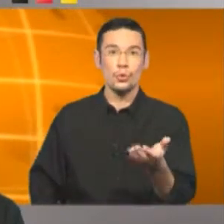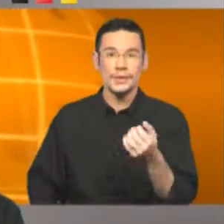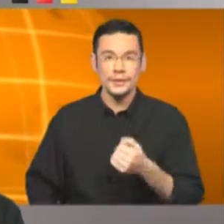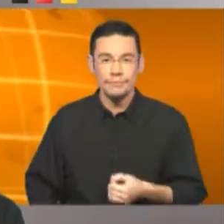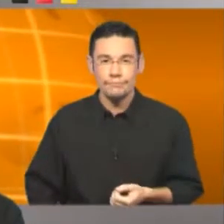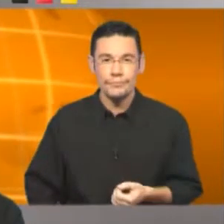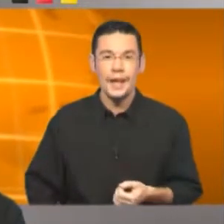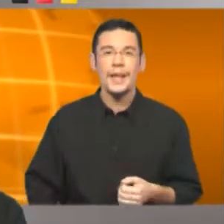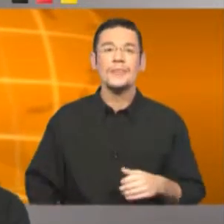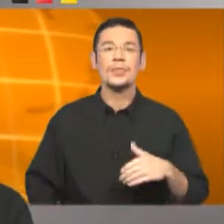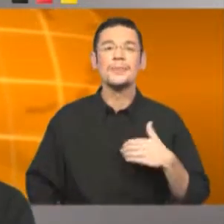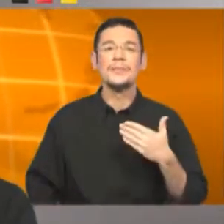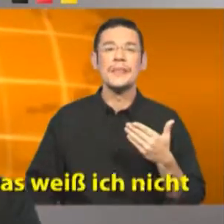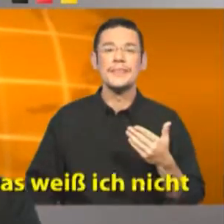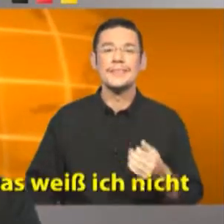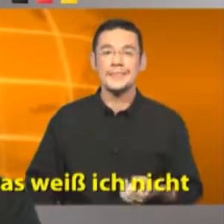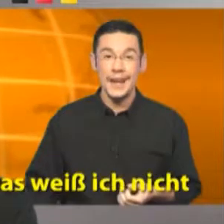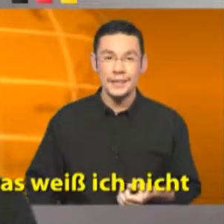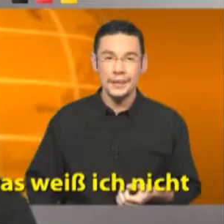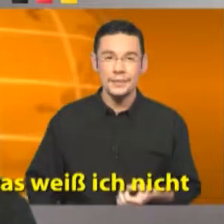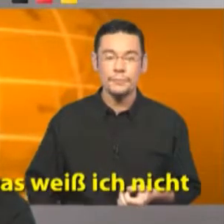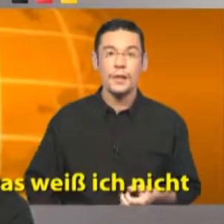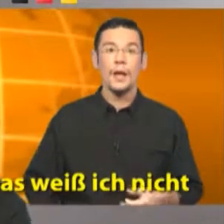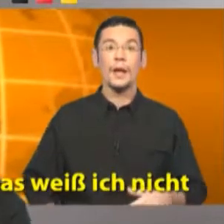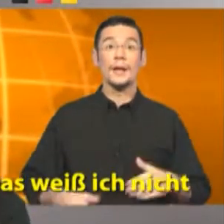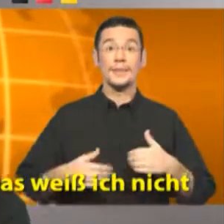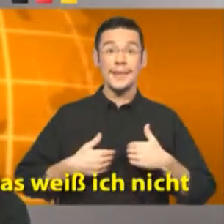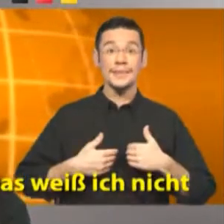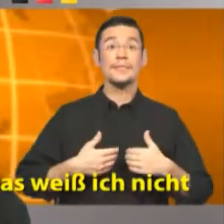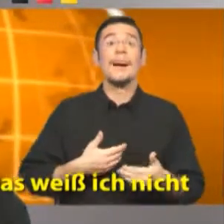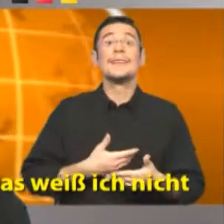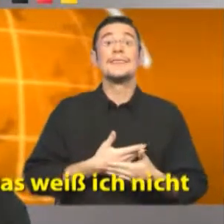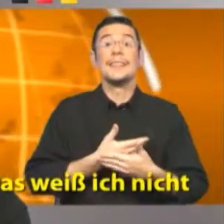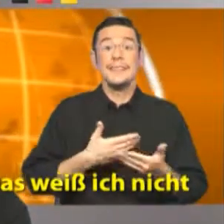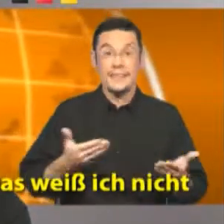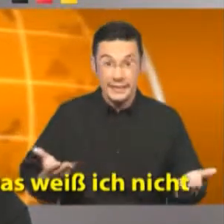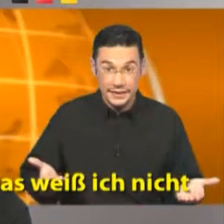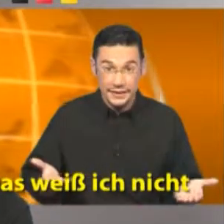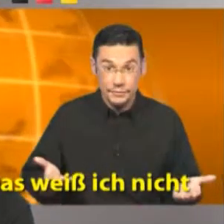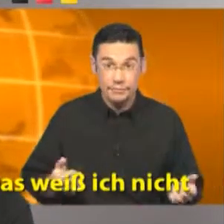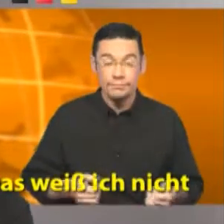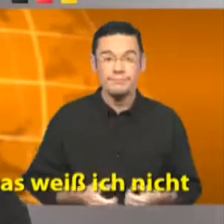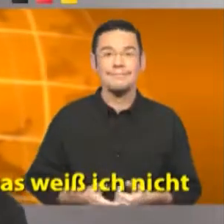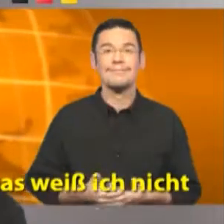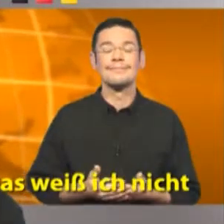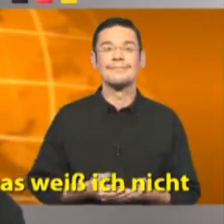dein Schuh ist. Zu diesem Zweck sagt man, das weiß ich nicht.